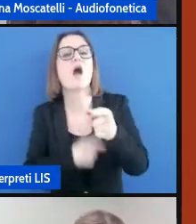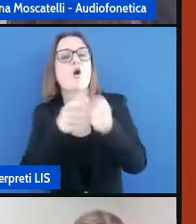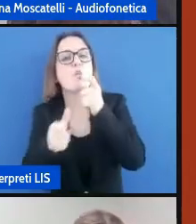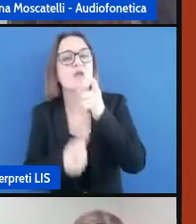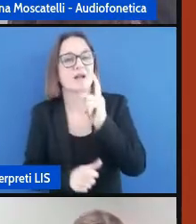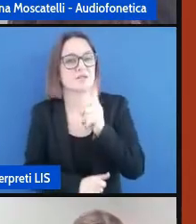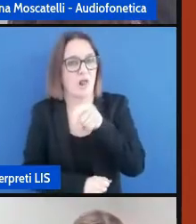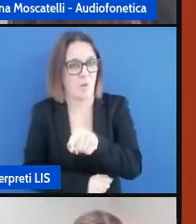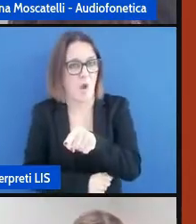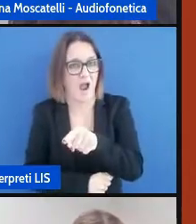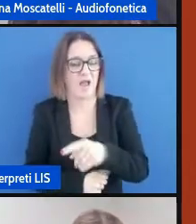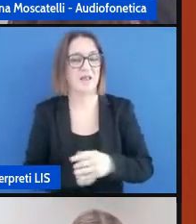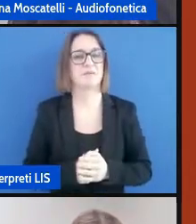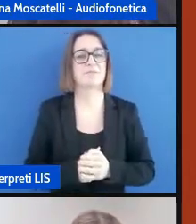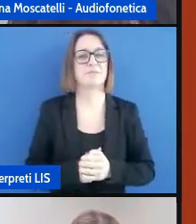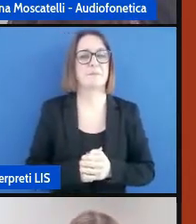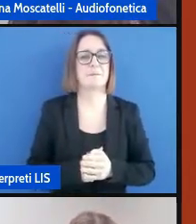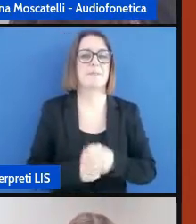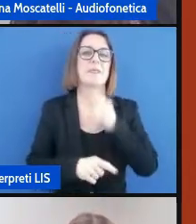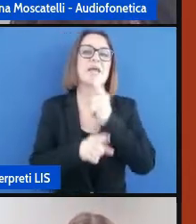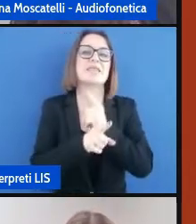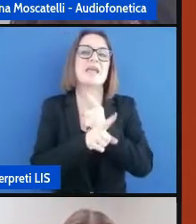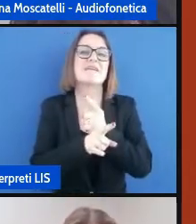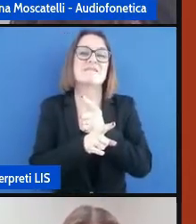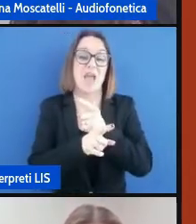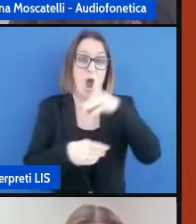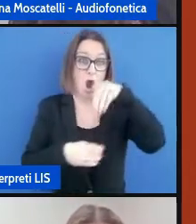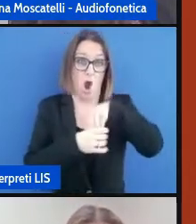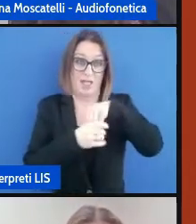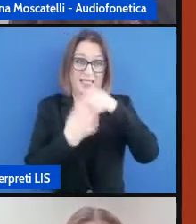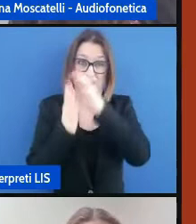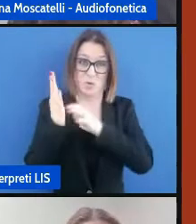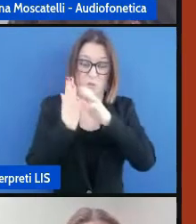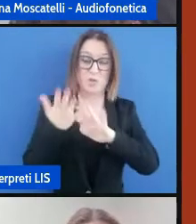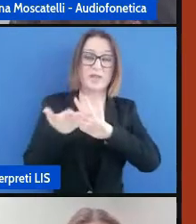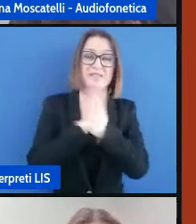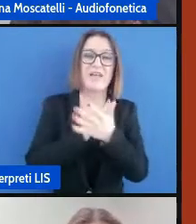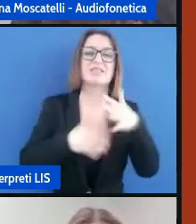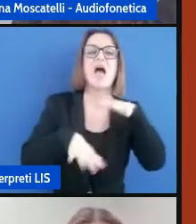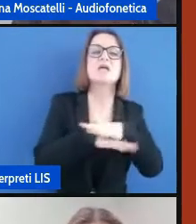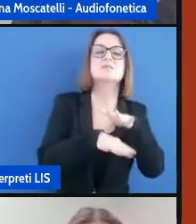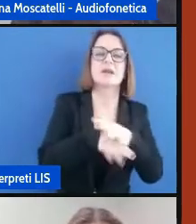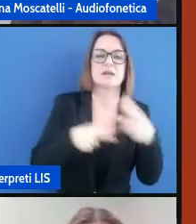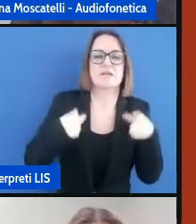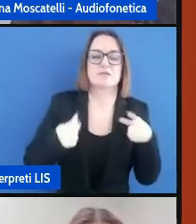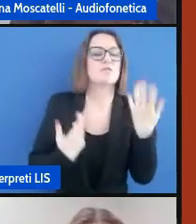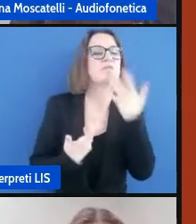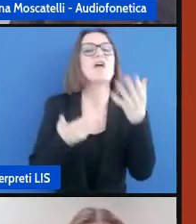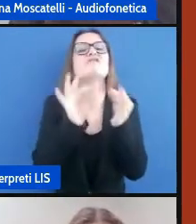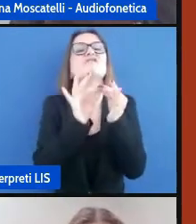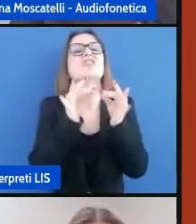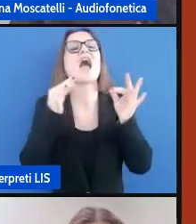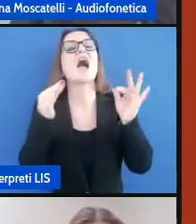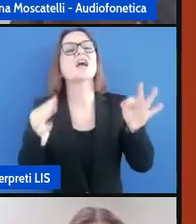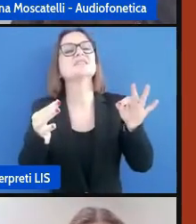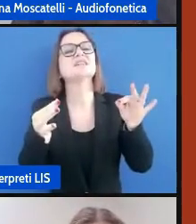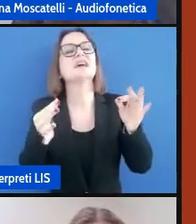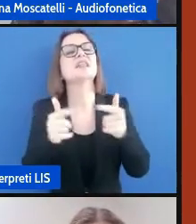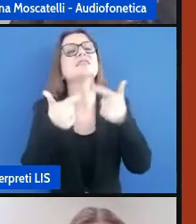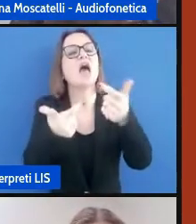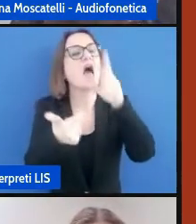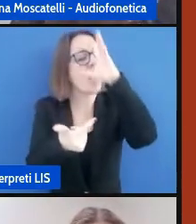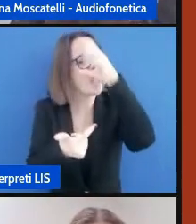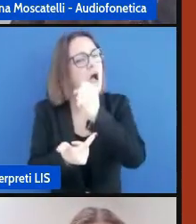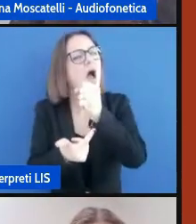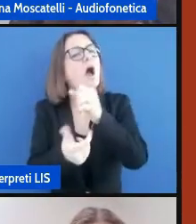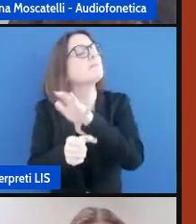avvicinare il contenuto alle esperienze vissute dell'alunno per fare una frase che garantisce la comprensione piena